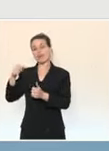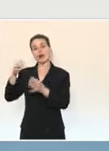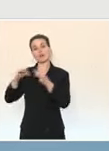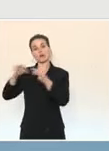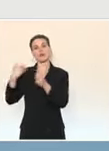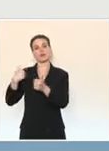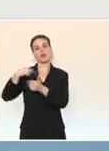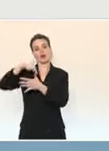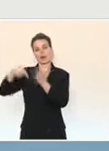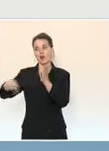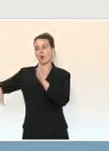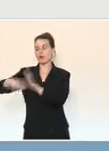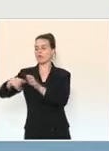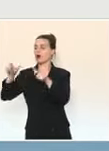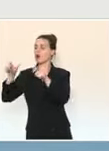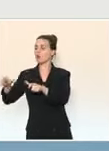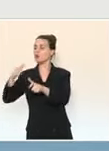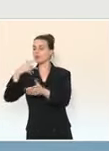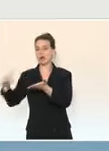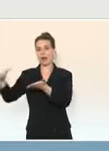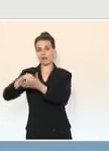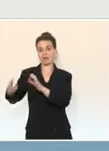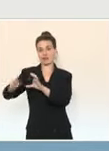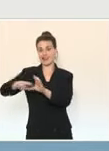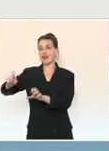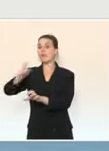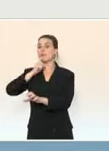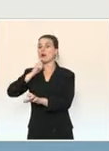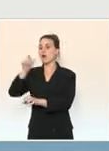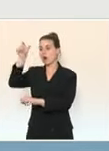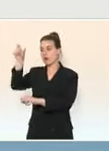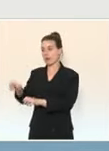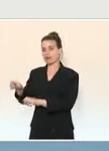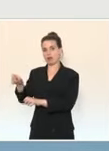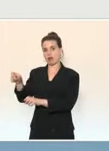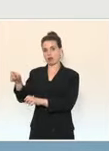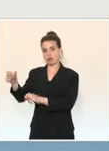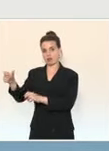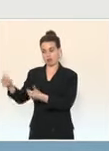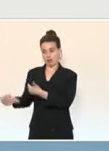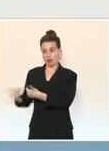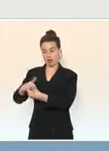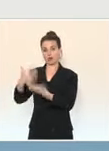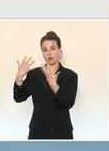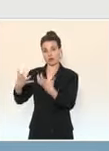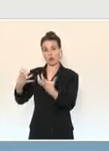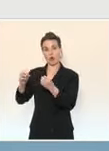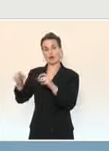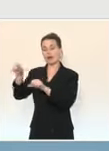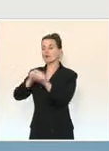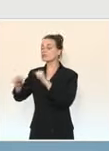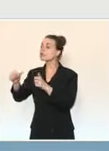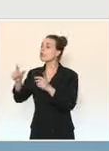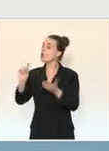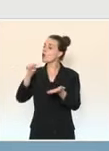Au départ, tout d'abord, avant l'embarquement, les passagers devront déclarer à la compagnie aérienne le lieu dans lequel ils effectueront leur quarantaine en